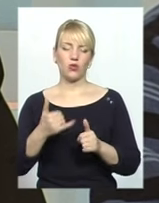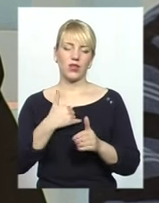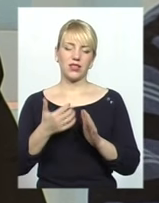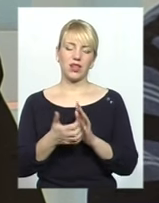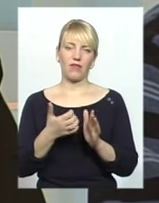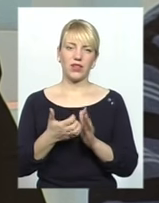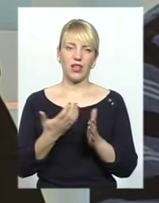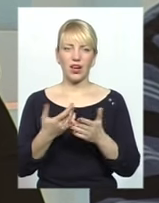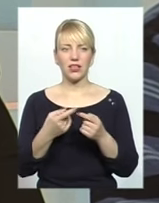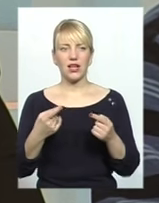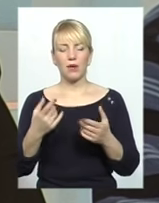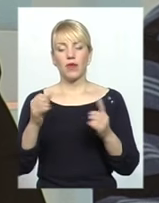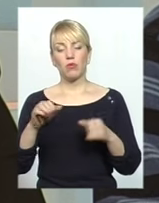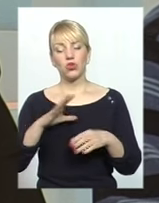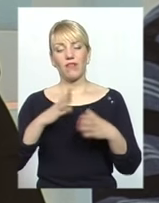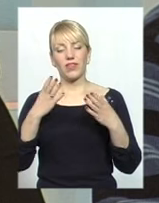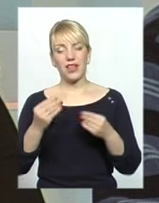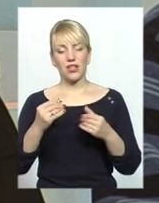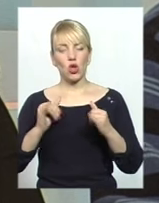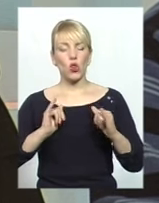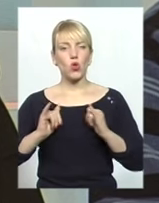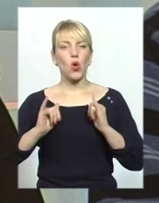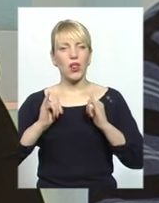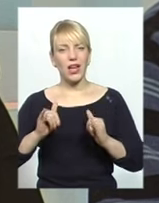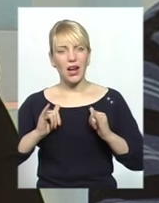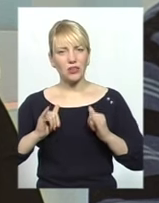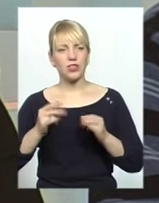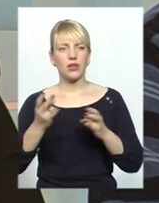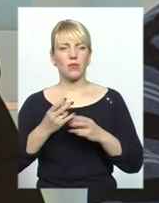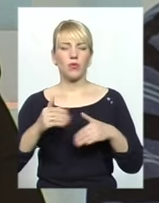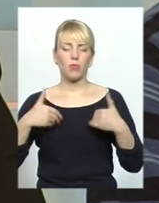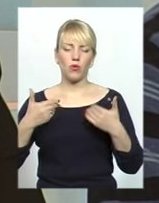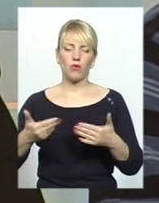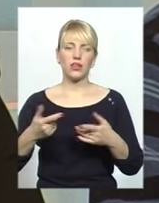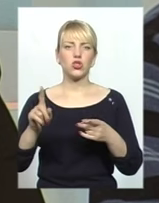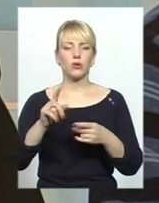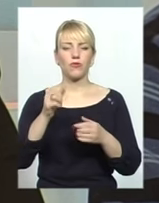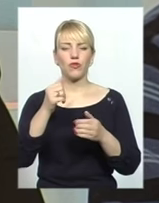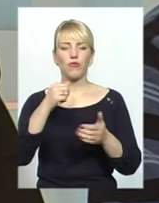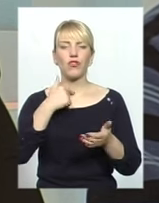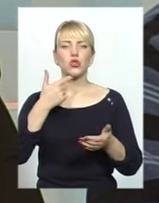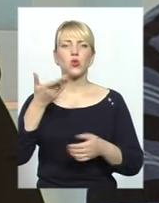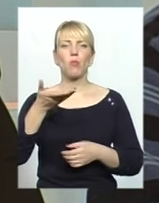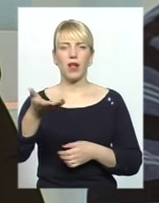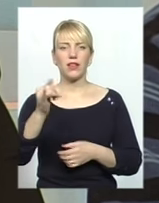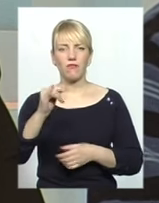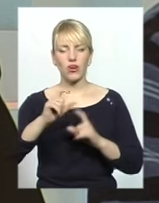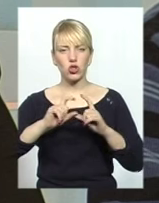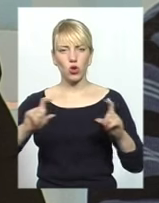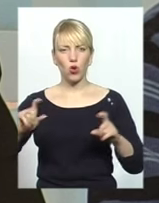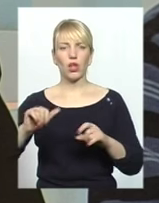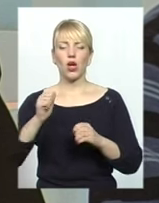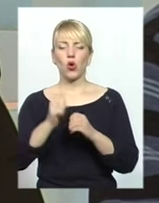тації. Може, в день толерантності треба запропонувати всіх в школах проводити, щоб ми виступали в школах, щоб ми йшли кожна громада,